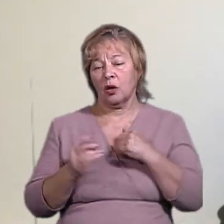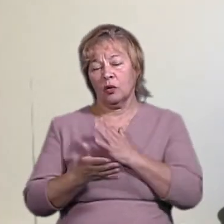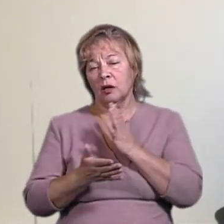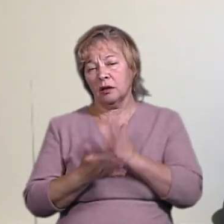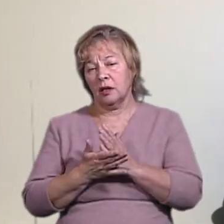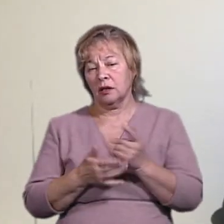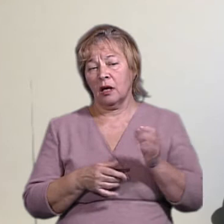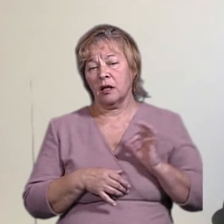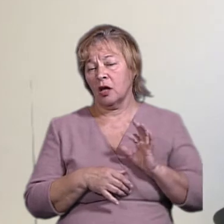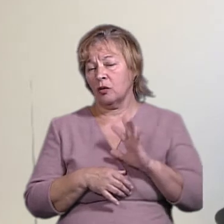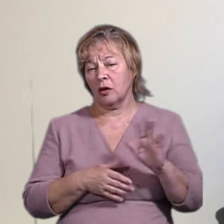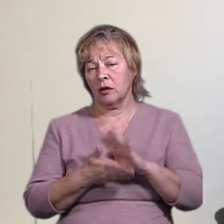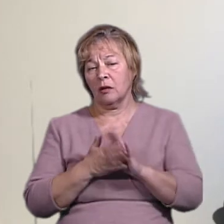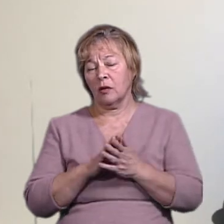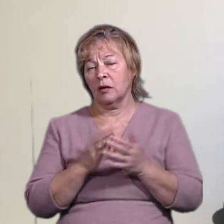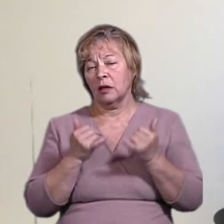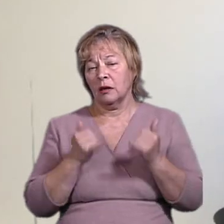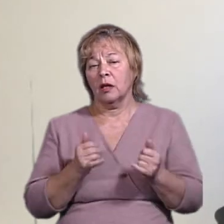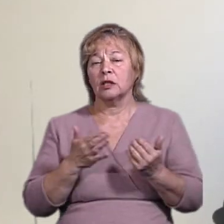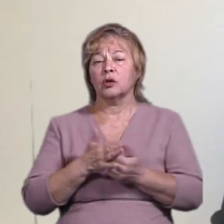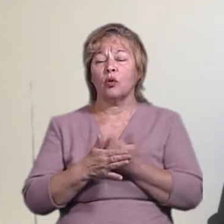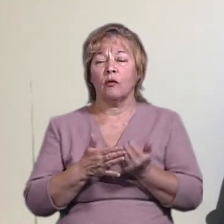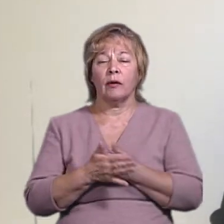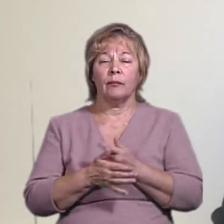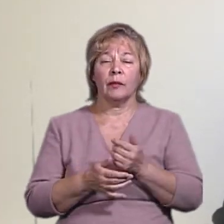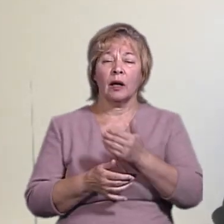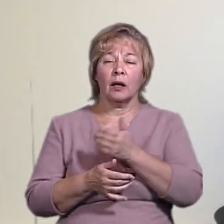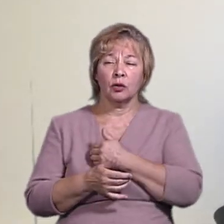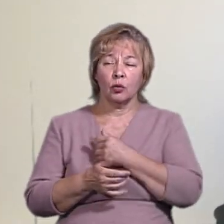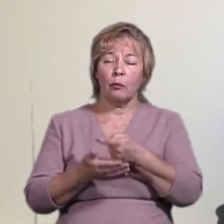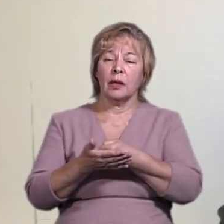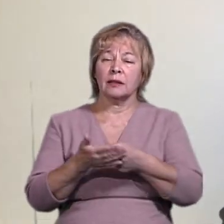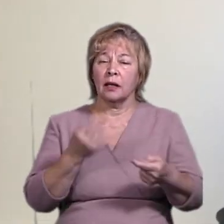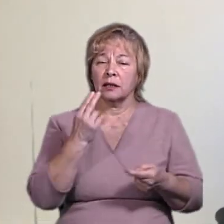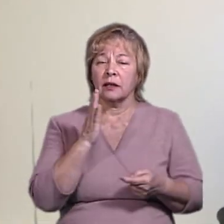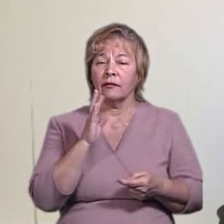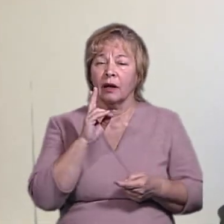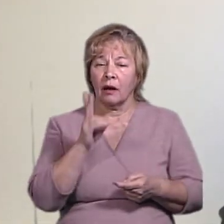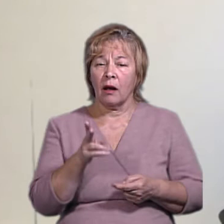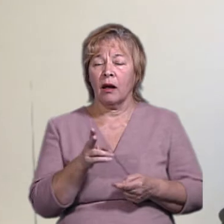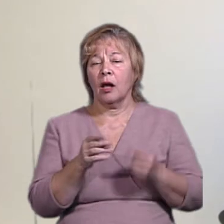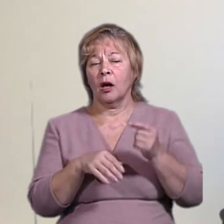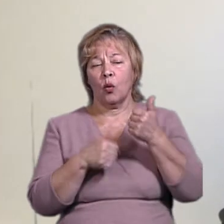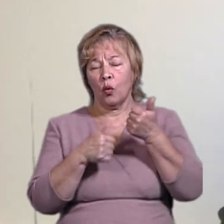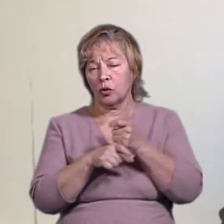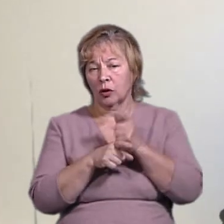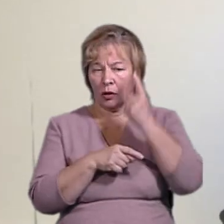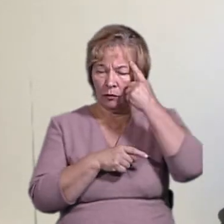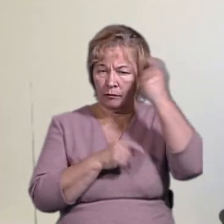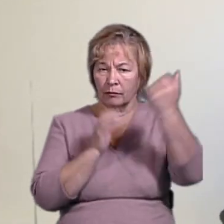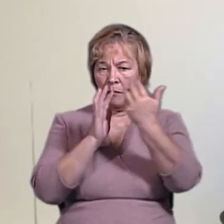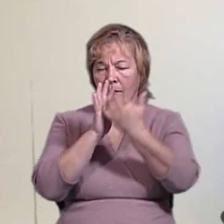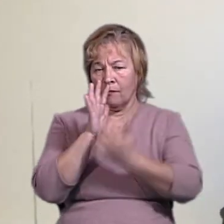але не юридична станом на зараз. Знову ж таки, хочу підкреслити, ЦВК добре поінформовані про перебіг